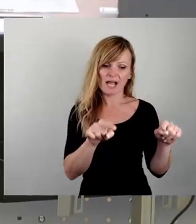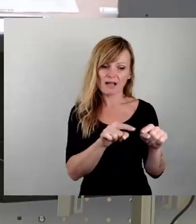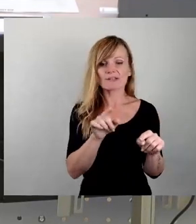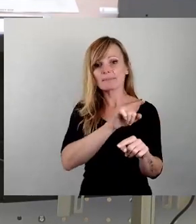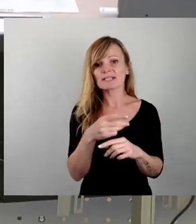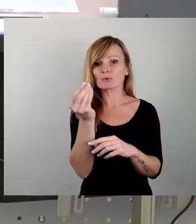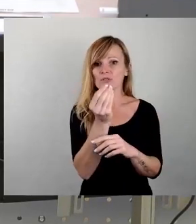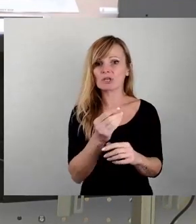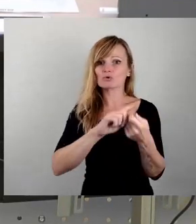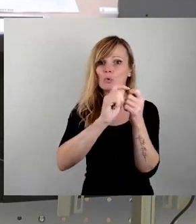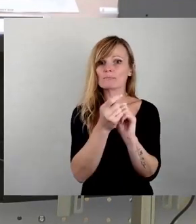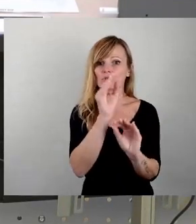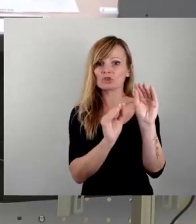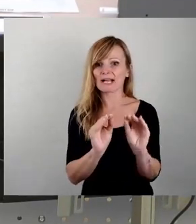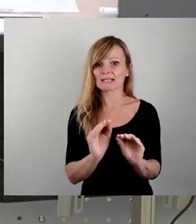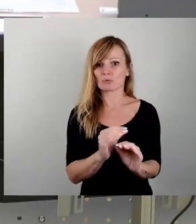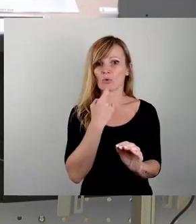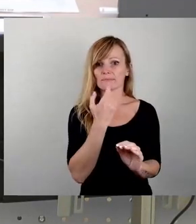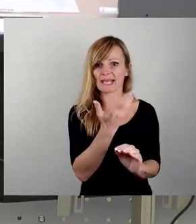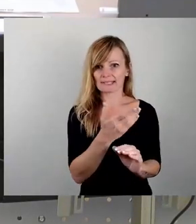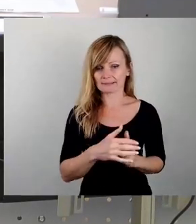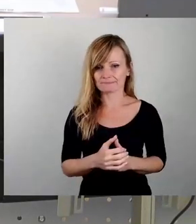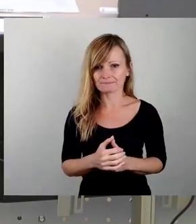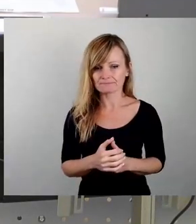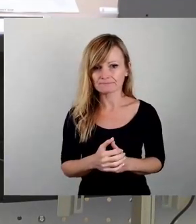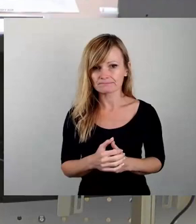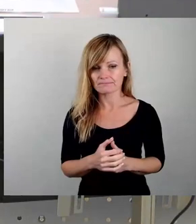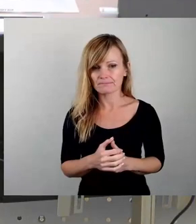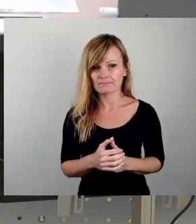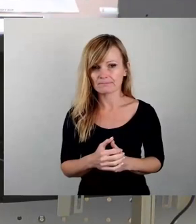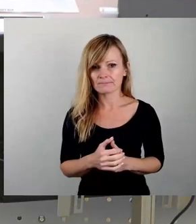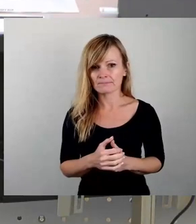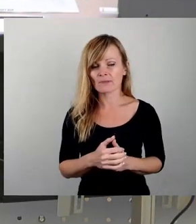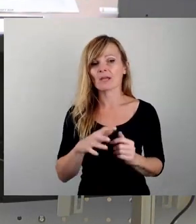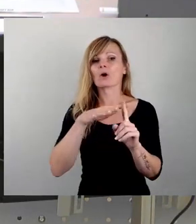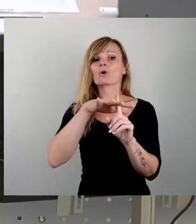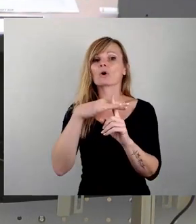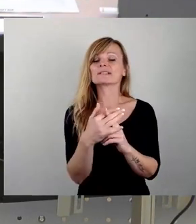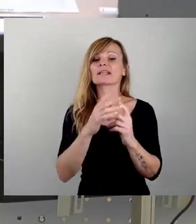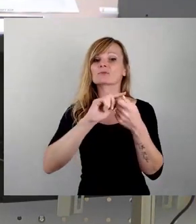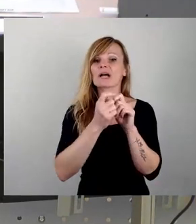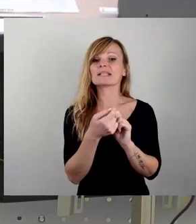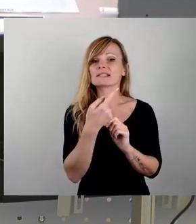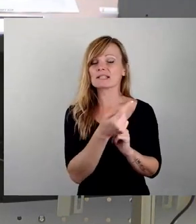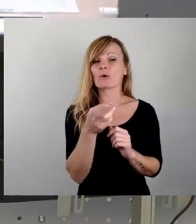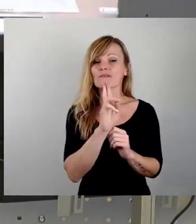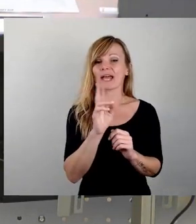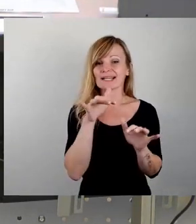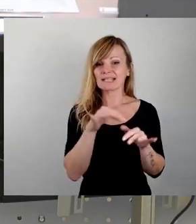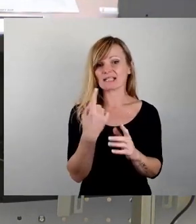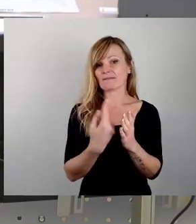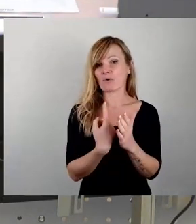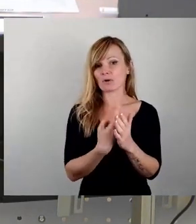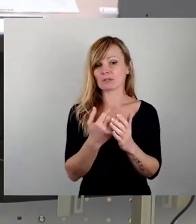Umgestaltung des Objekts. Wer eine Tonnenkontextualisierung, schweres Wort, von Denkmälern fordert, befindet sich